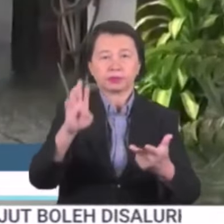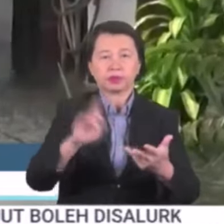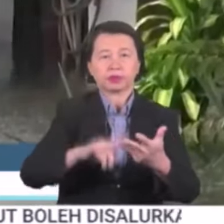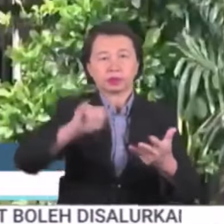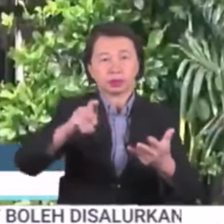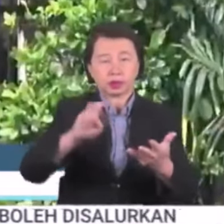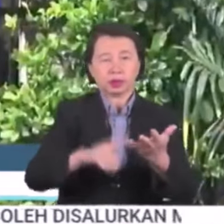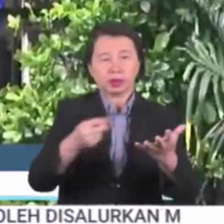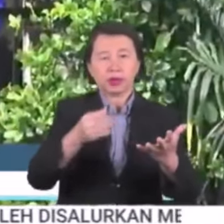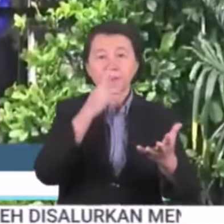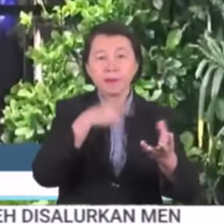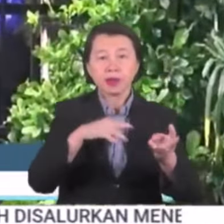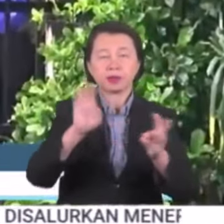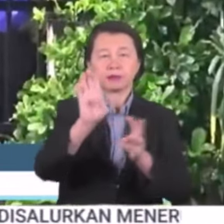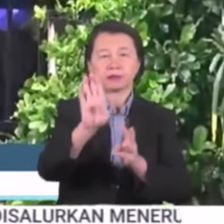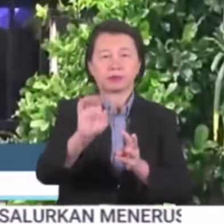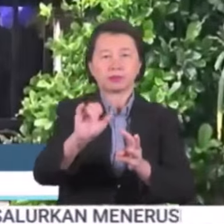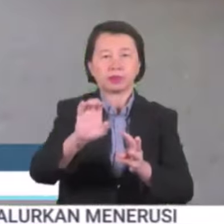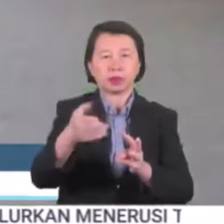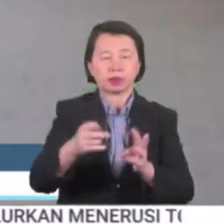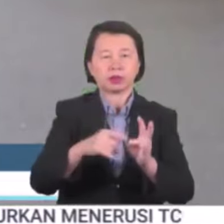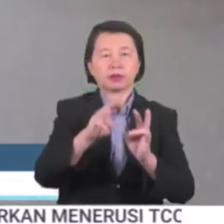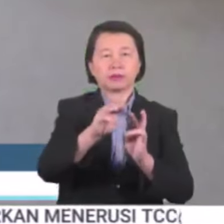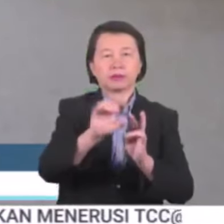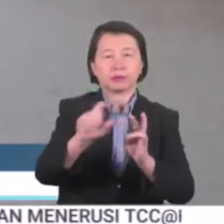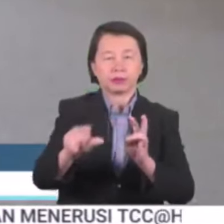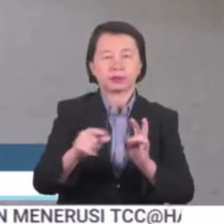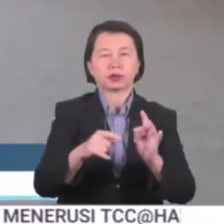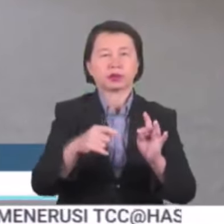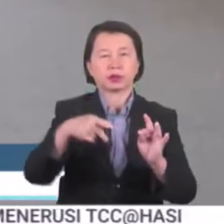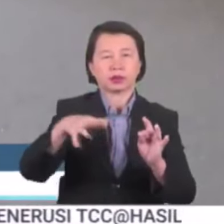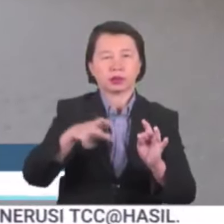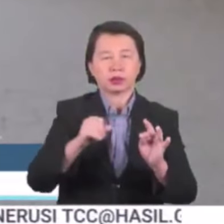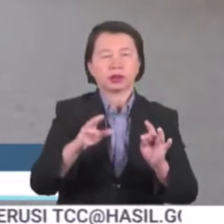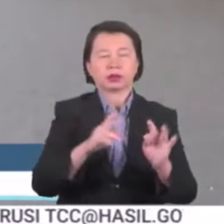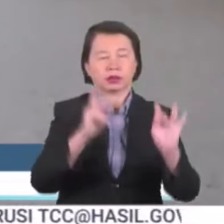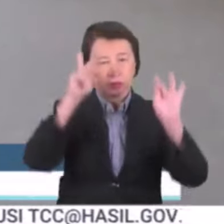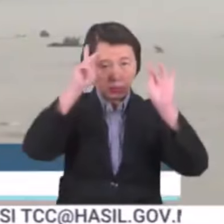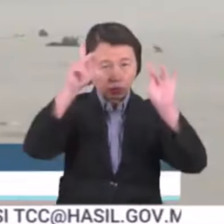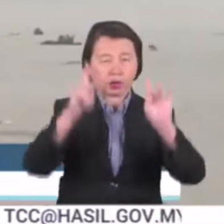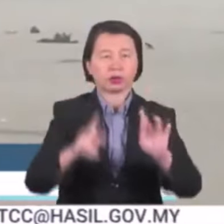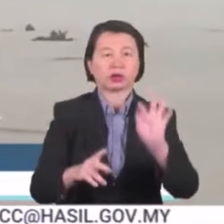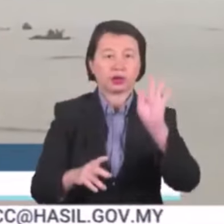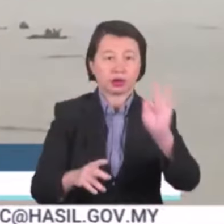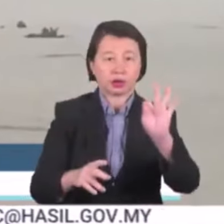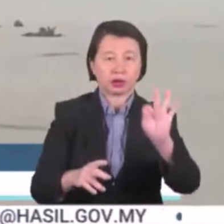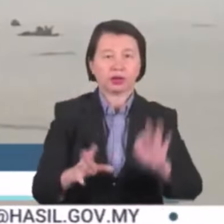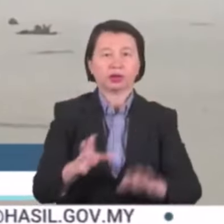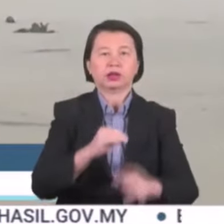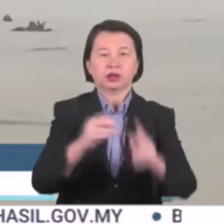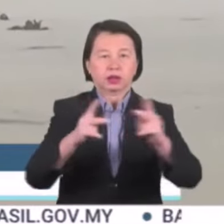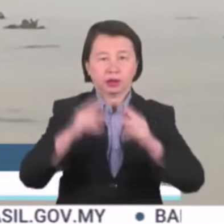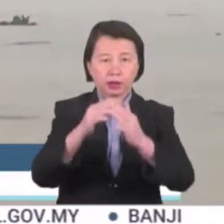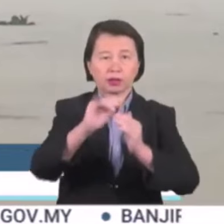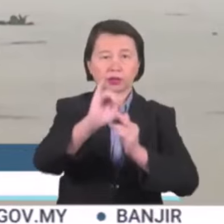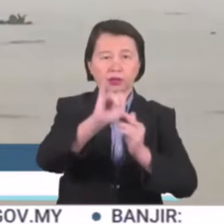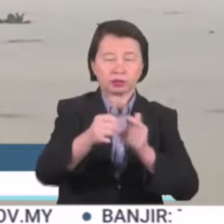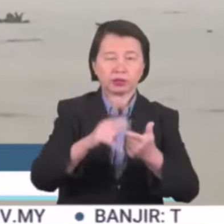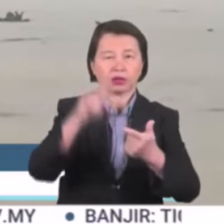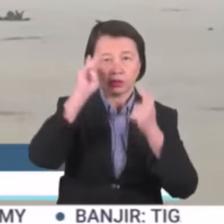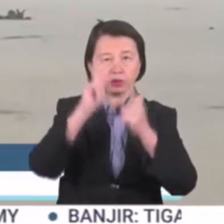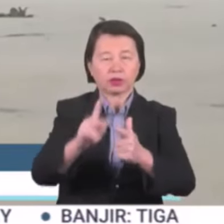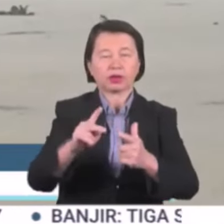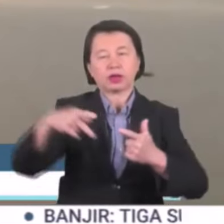Baru, Jeli, Tanah Merah, Bacok, Macang, Pasir Putih dan Kuala Kerai. Sementara di Pahang, kawasan terlibat ialah di Jerantut,